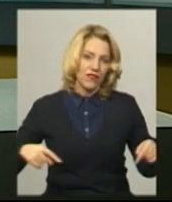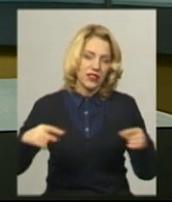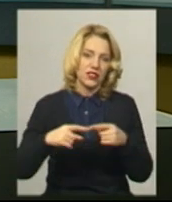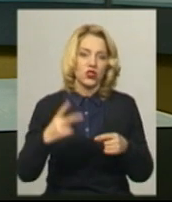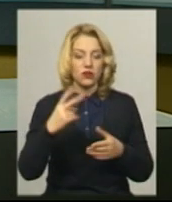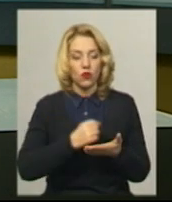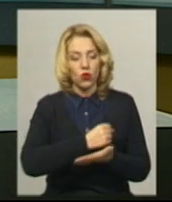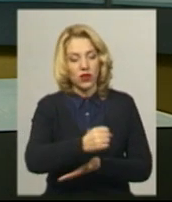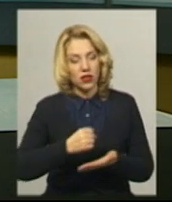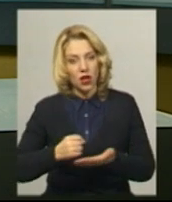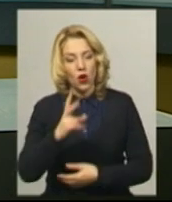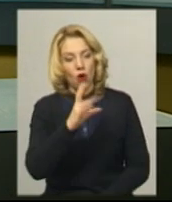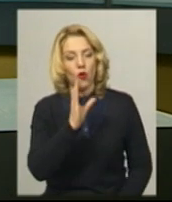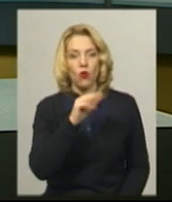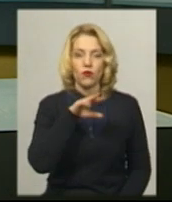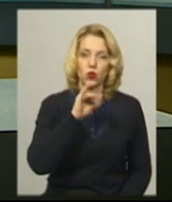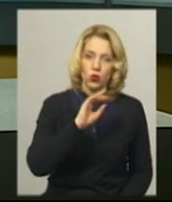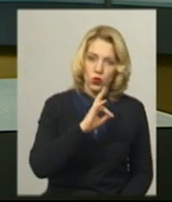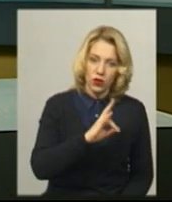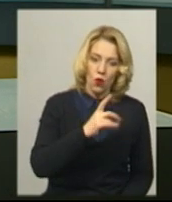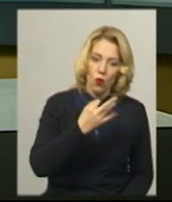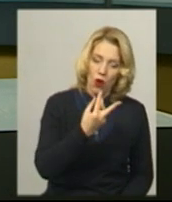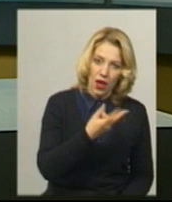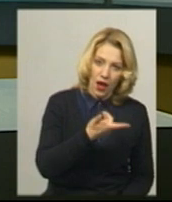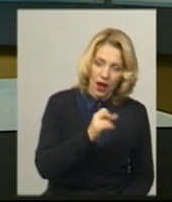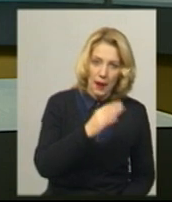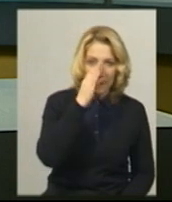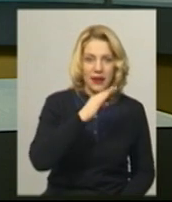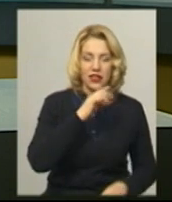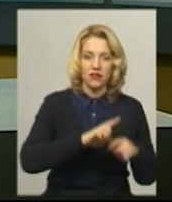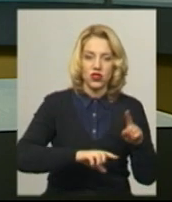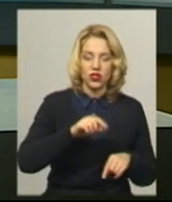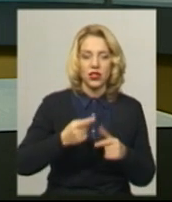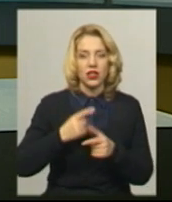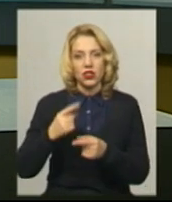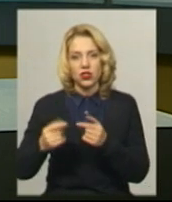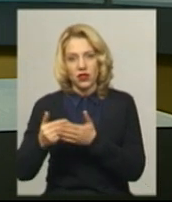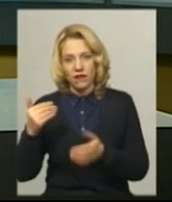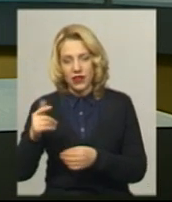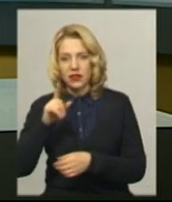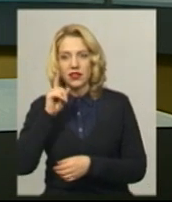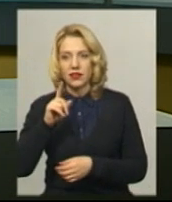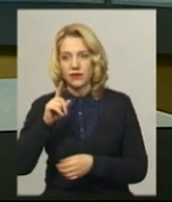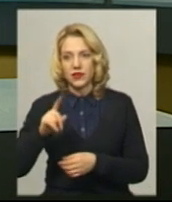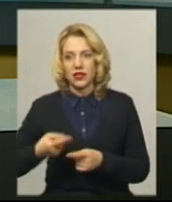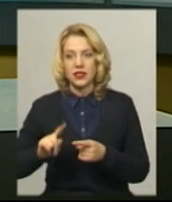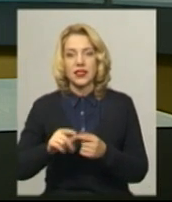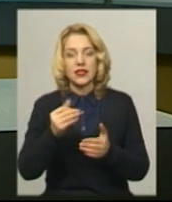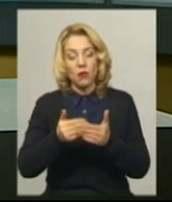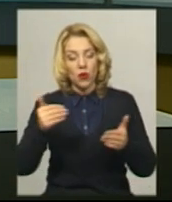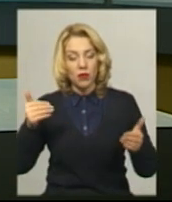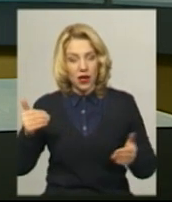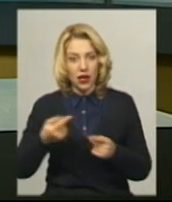Ольга Ковтун від «Батьківщини» чи Вадим Кравчуб від «Слуги народу» стане депутатом сільської ради Сахновецької ОТГ. За попередніми